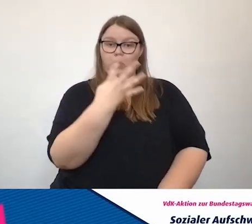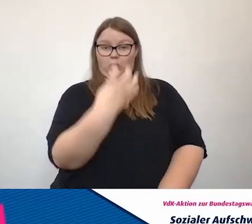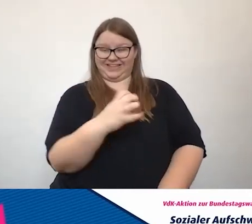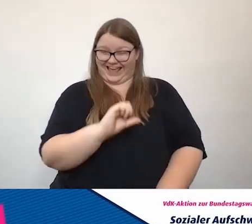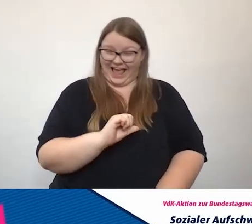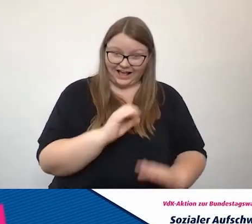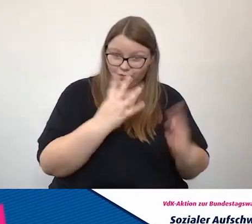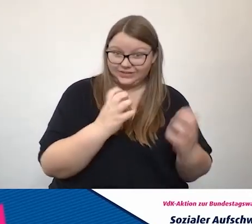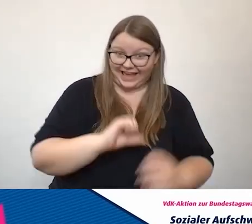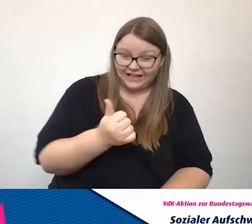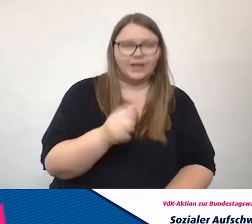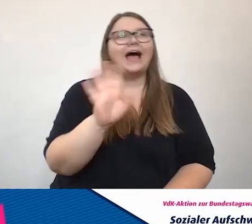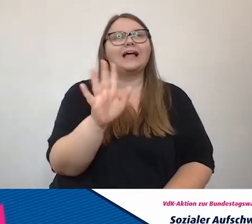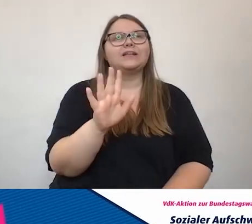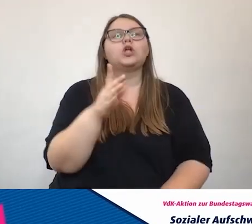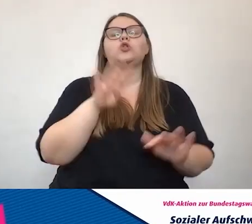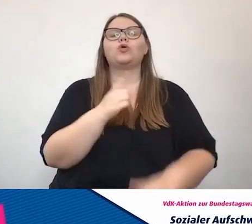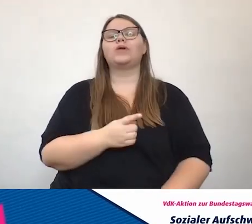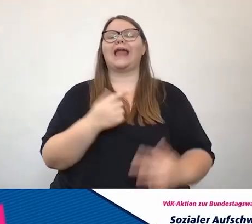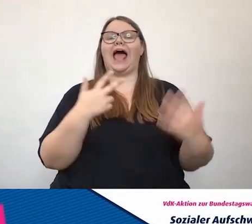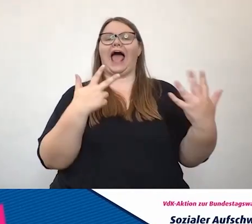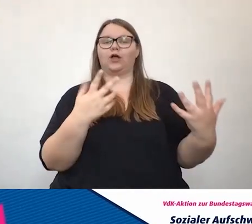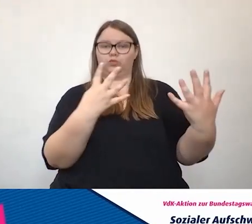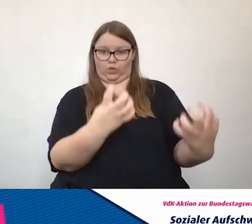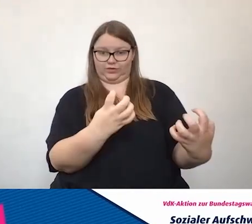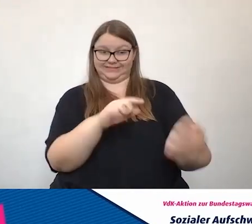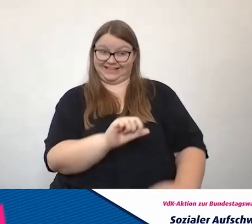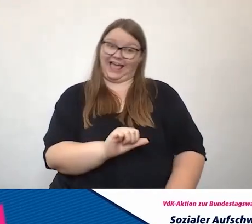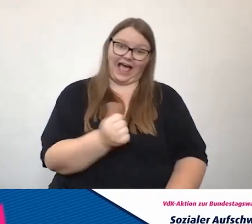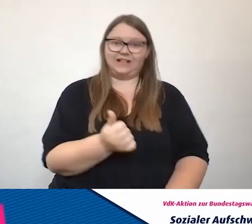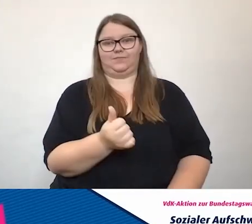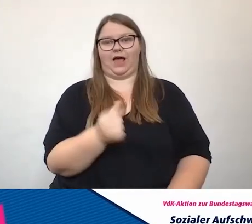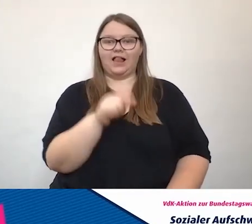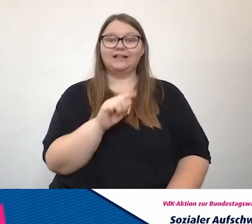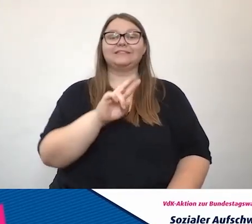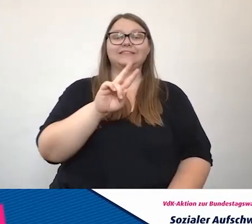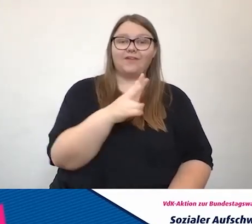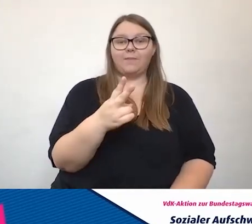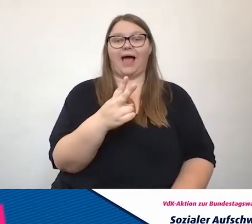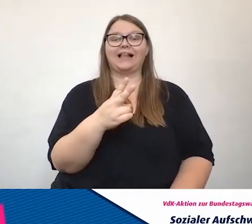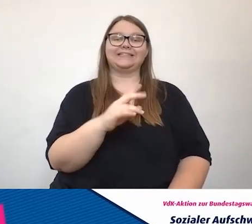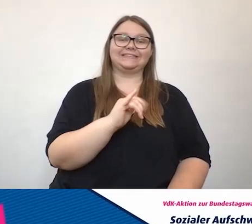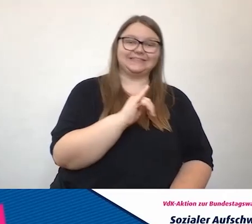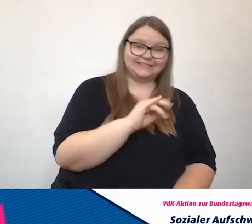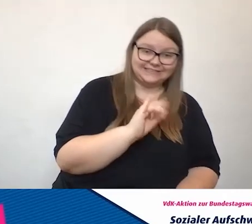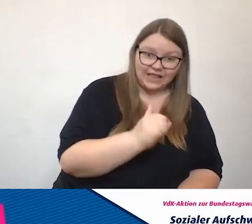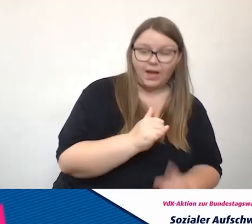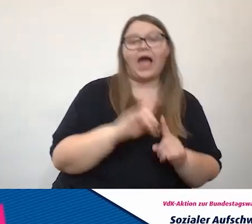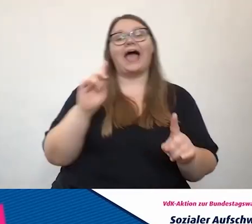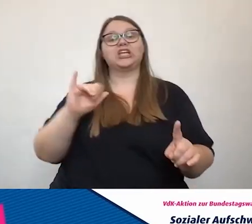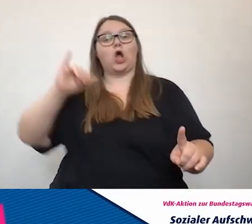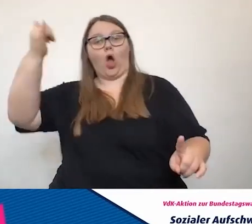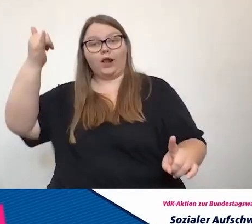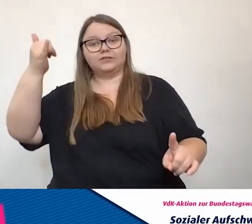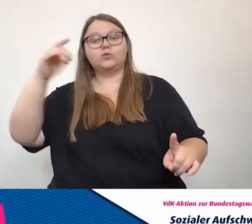nein, 1998 in Nagano, hast du zwei Silber, eine Gold- und eine Bronzemedaille gewonnen und hast dann